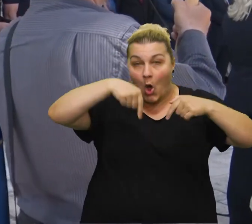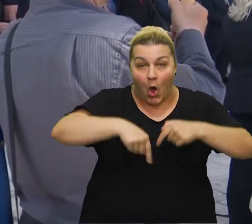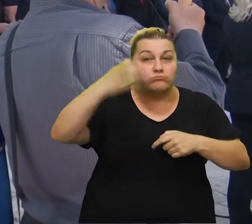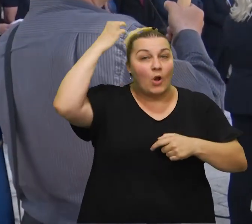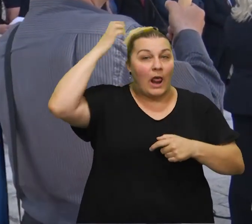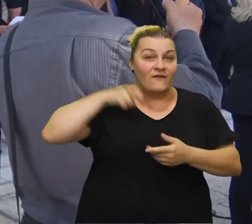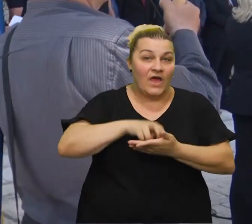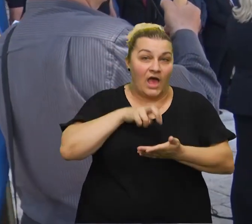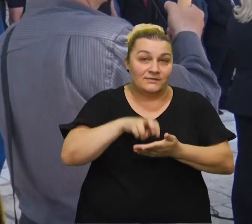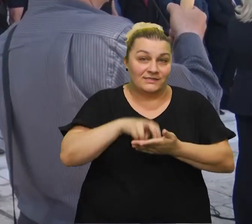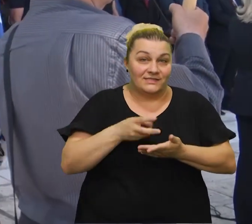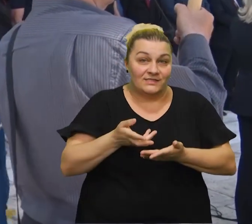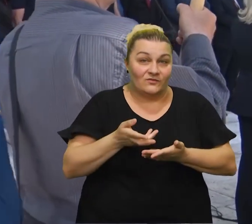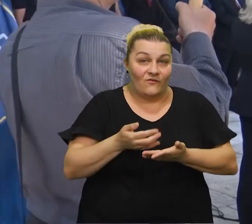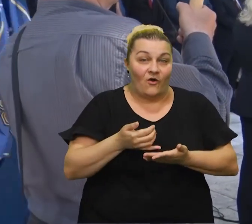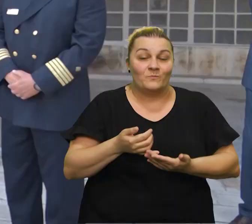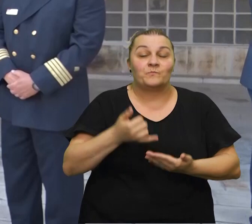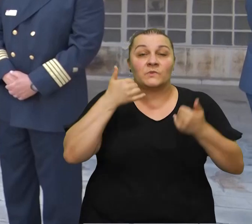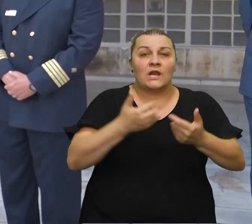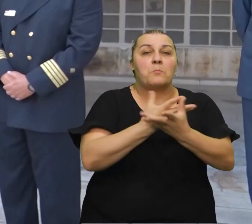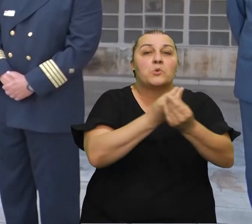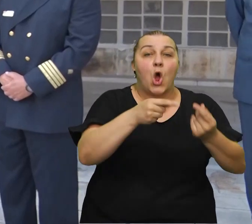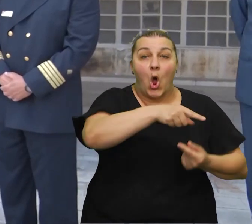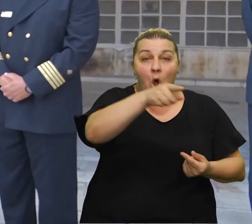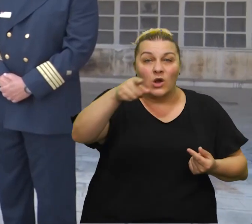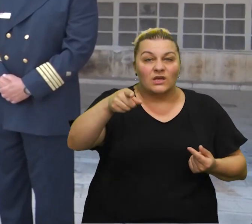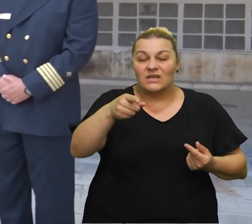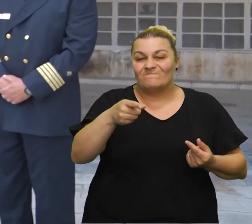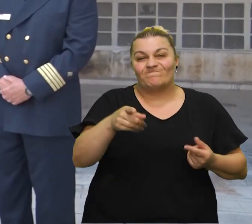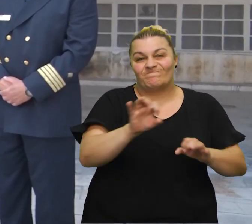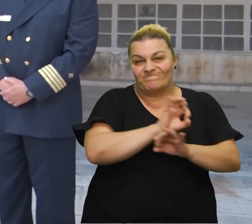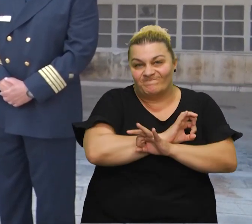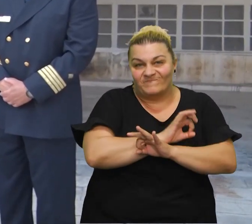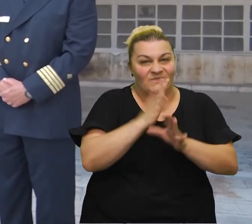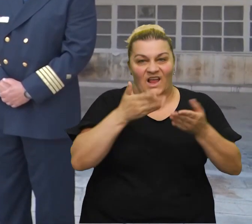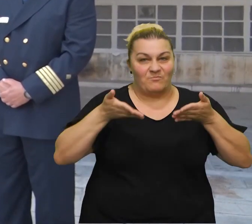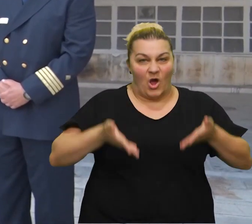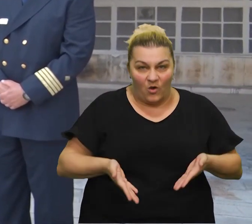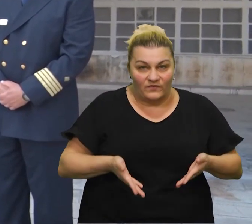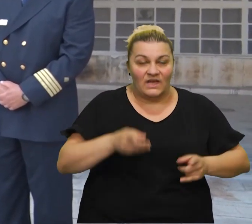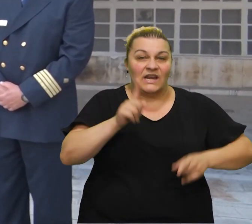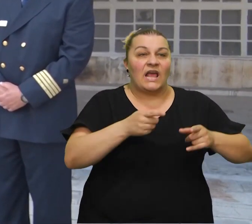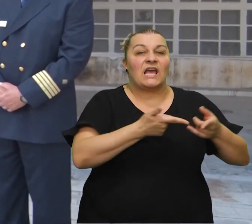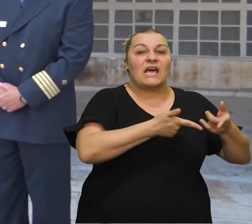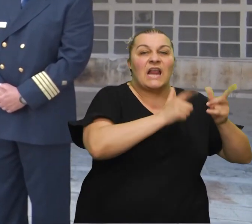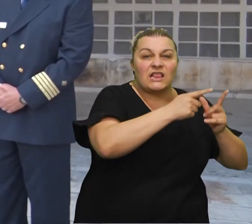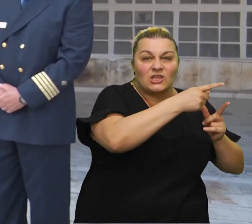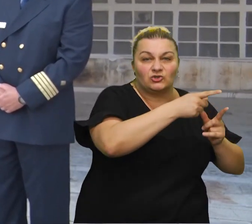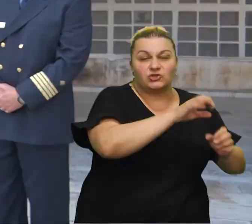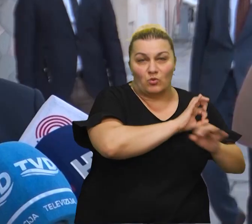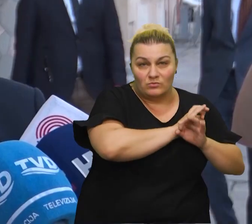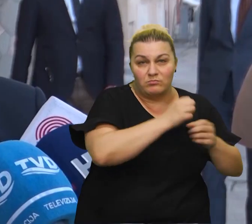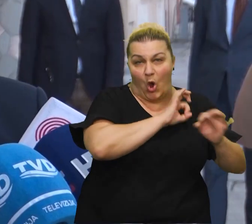lokacije. Danas mnogi od tih nisu među nama. Neki na ratištu, neki